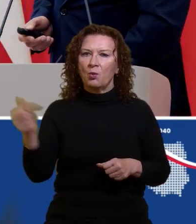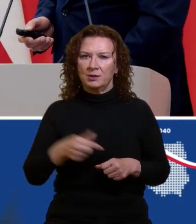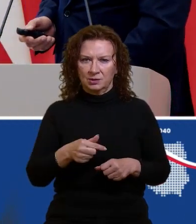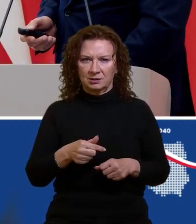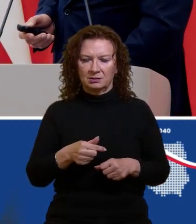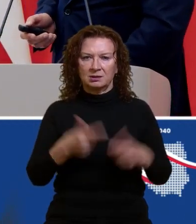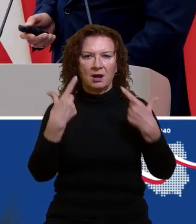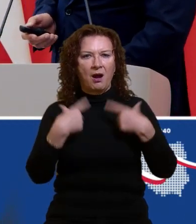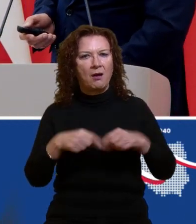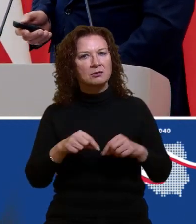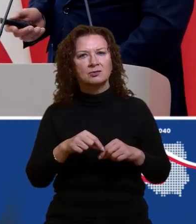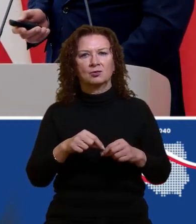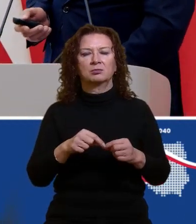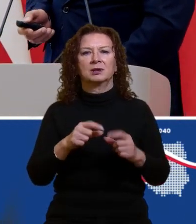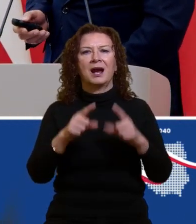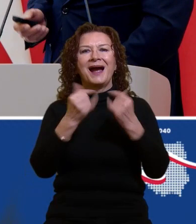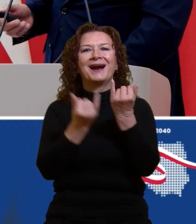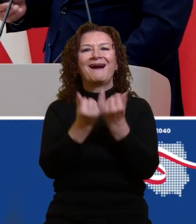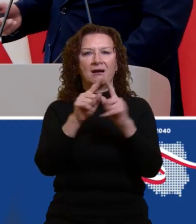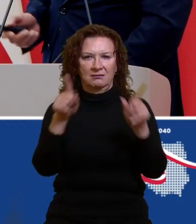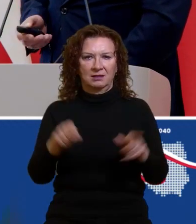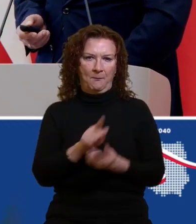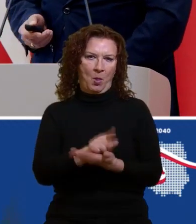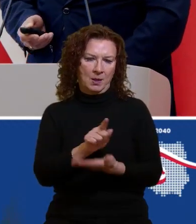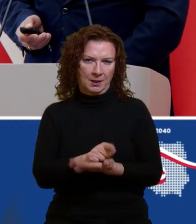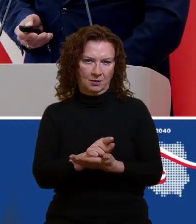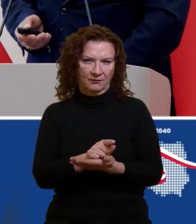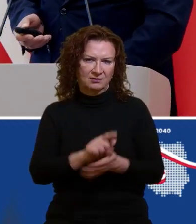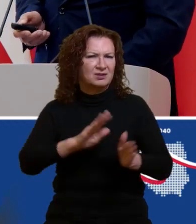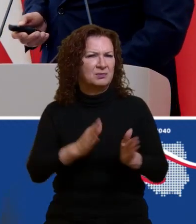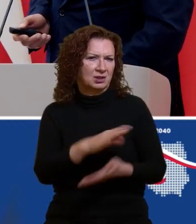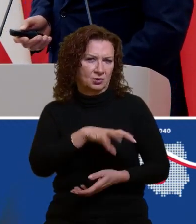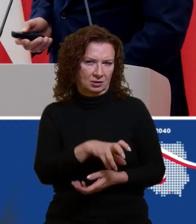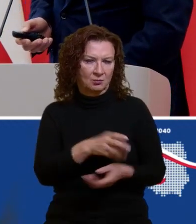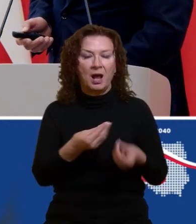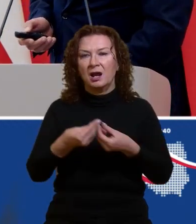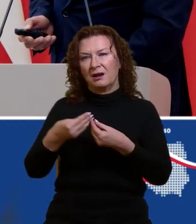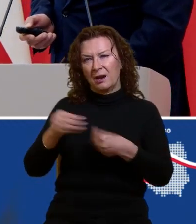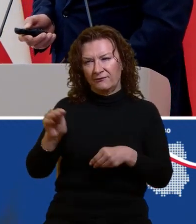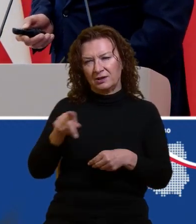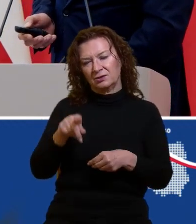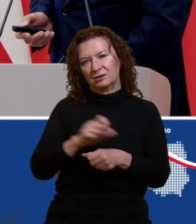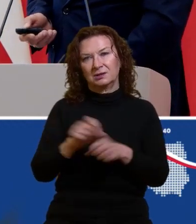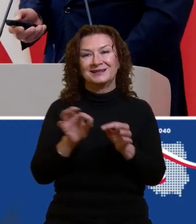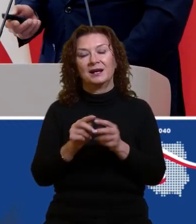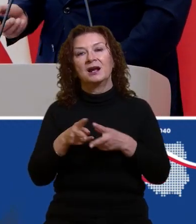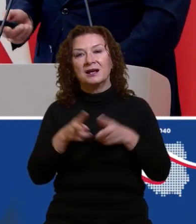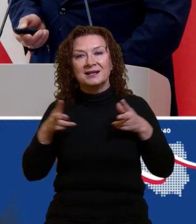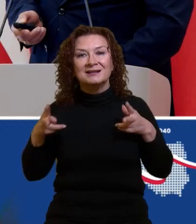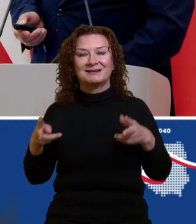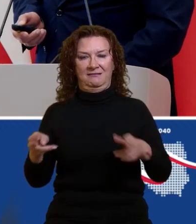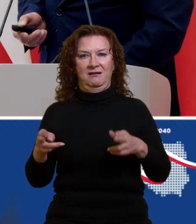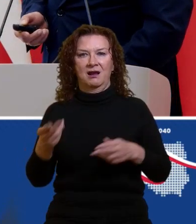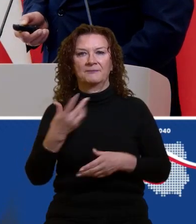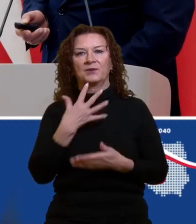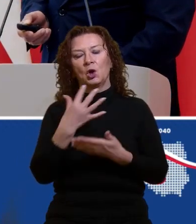są mniejsze grupy podatników, no zasadnicza grupa podatników to są podatnicy na skali, którzy korzystają z tych rozwiązań w